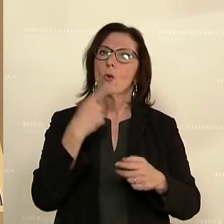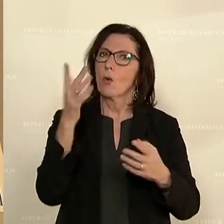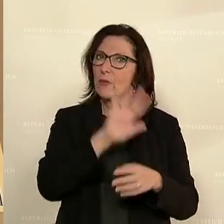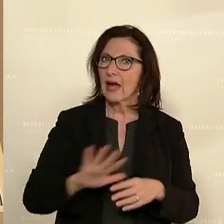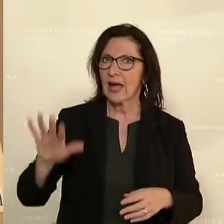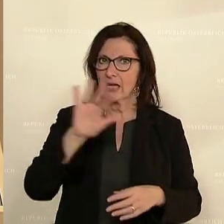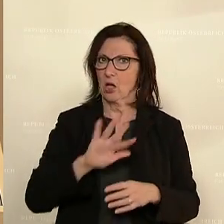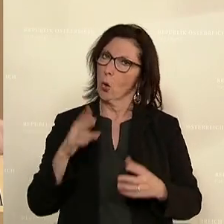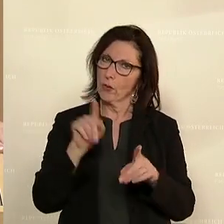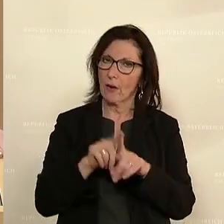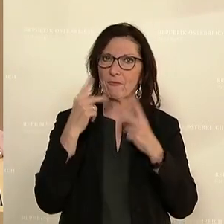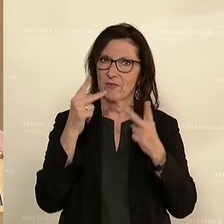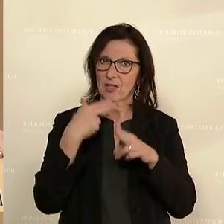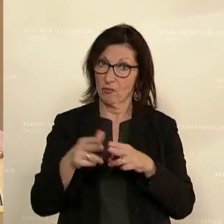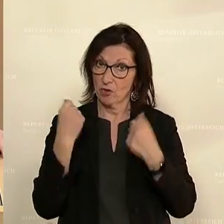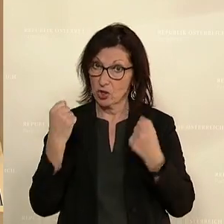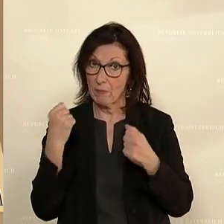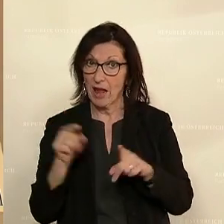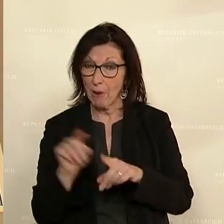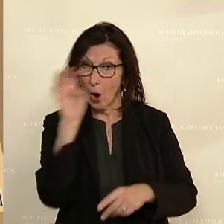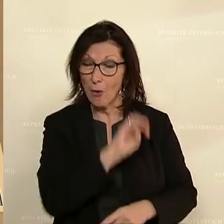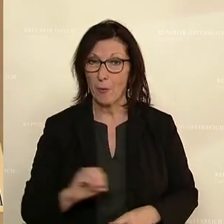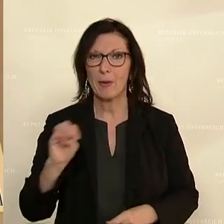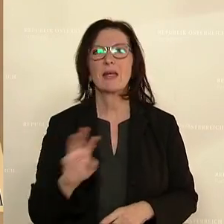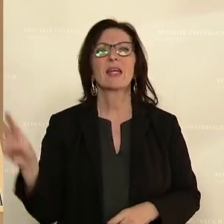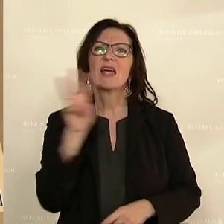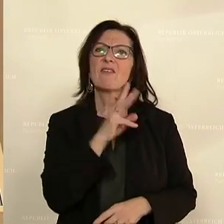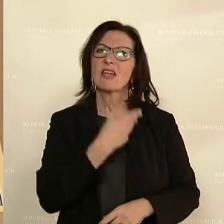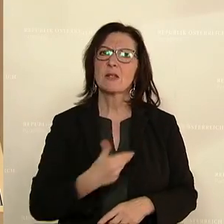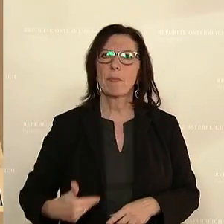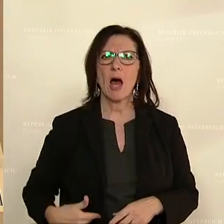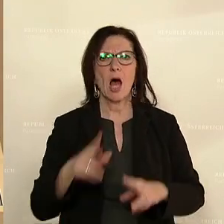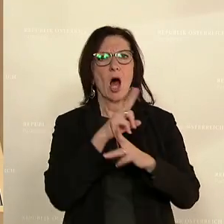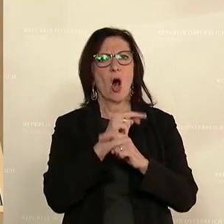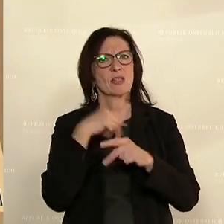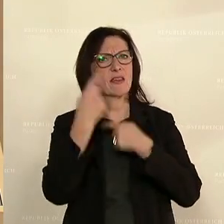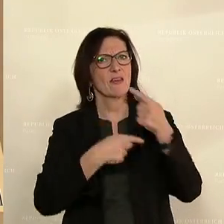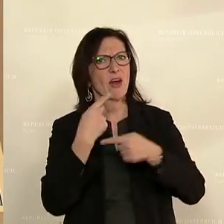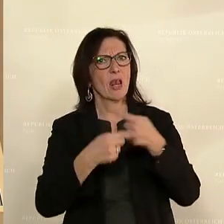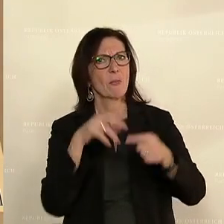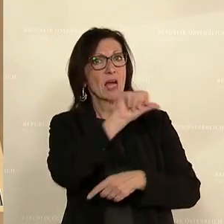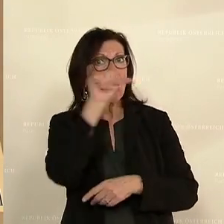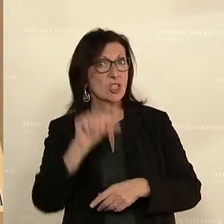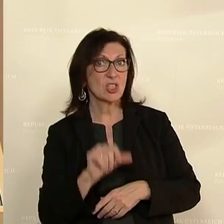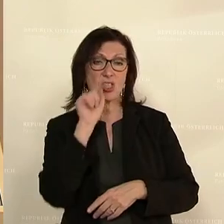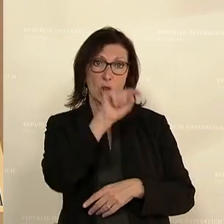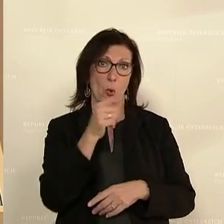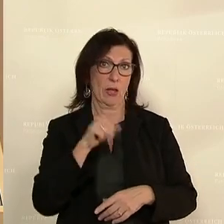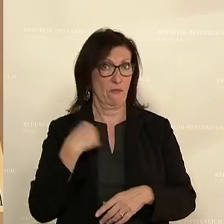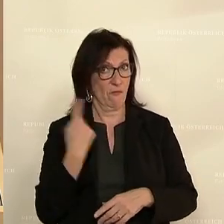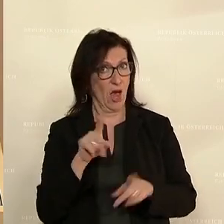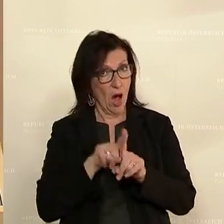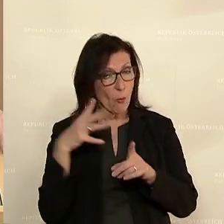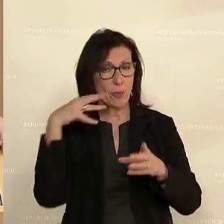Region, aber auch in Europa sorgen kann. Am Westbalkan sind wir auch mit der Austrian Development Agency, mit der ADA vertreten. Und da möchte ich nur noch